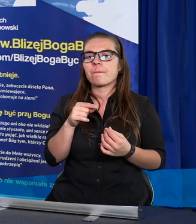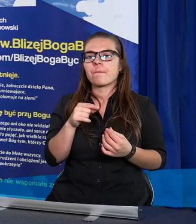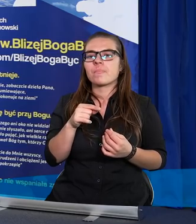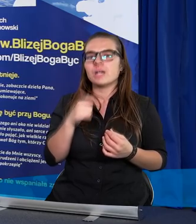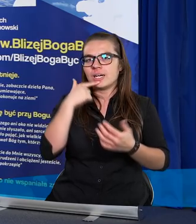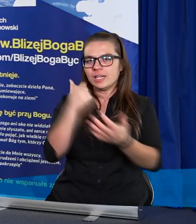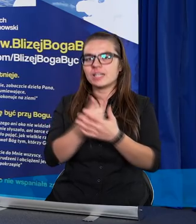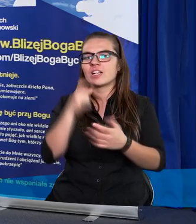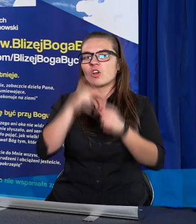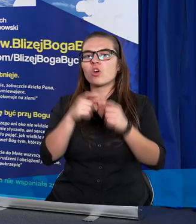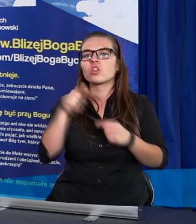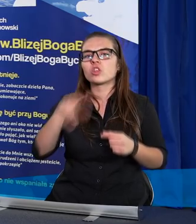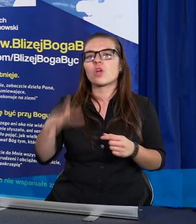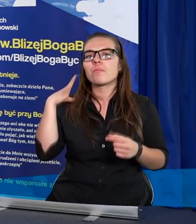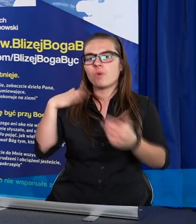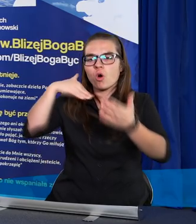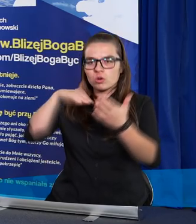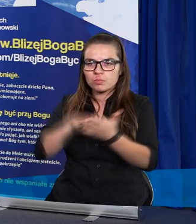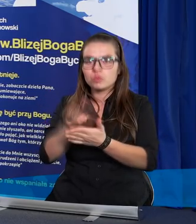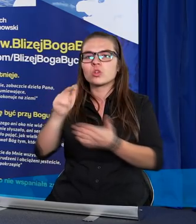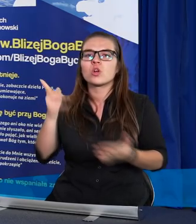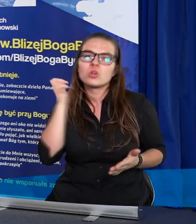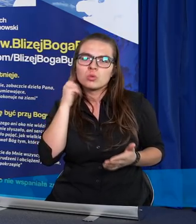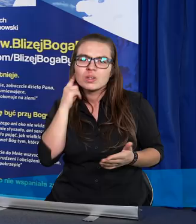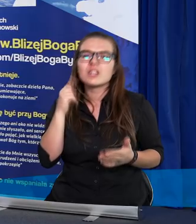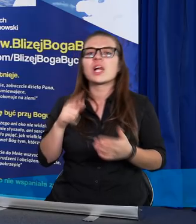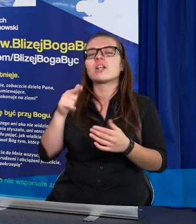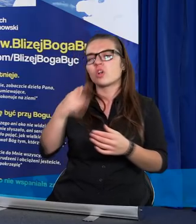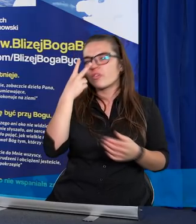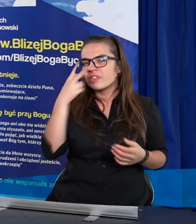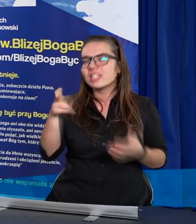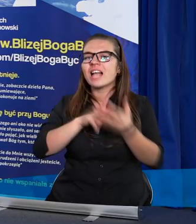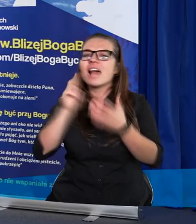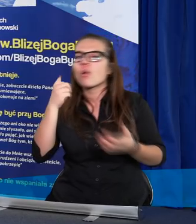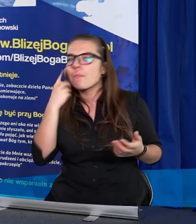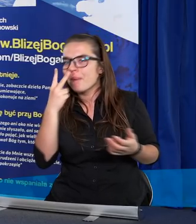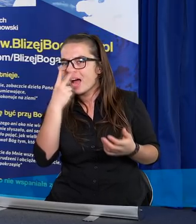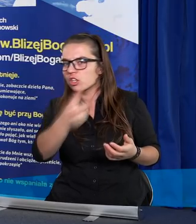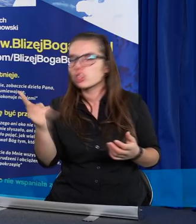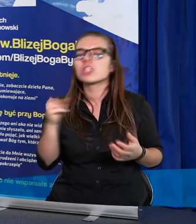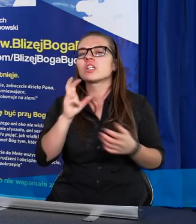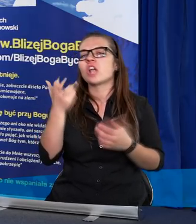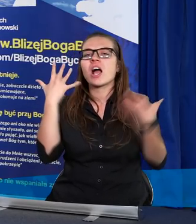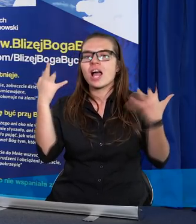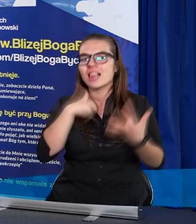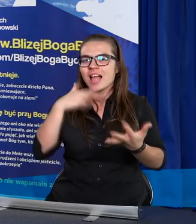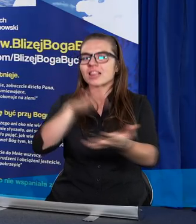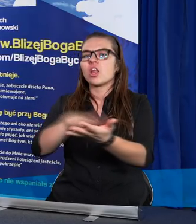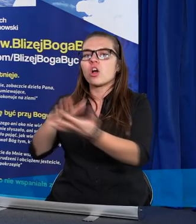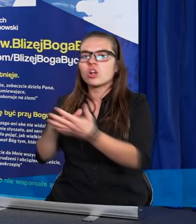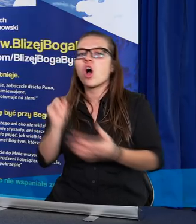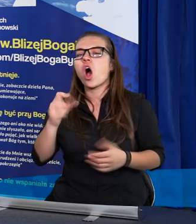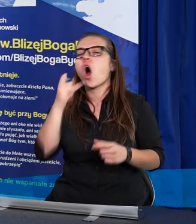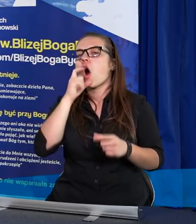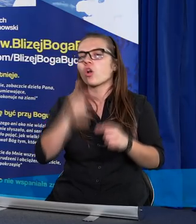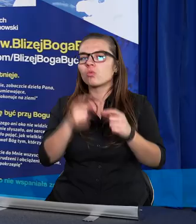swój list słowami, co było od początku, co słyszeliśmy, co oczami naszymi wiedzieliśmy, na co patrzyliśmy i czego ręce nasze dotykały o